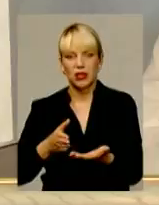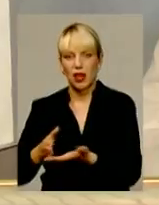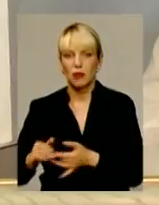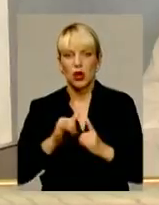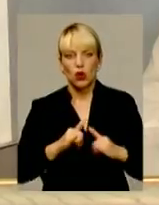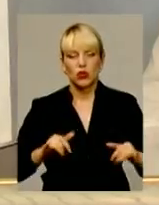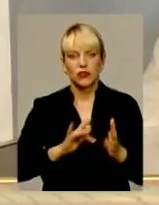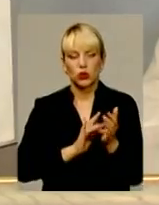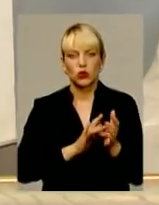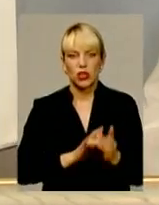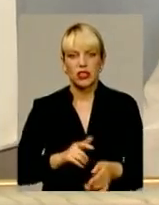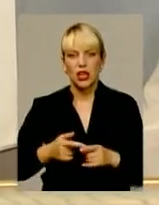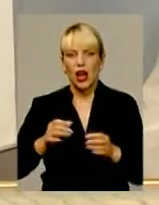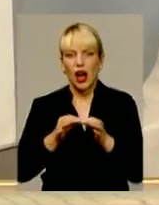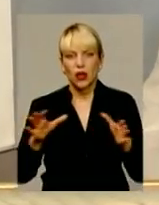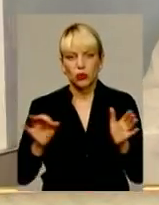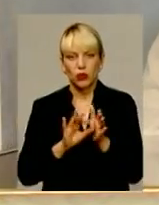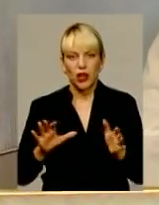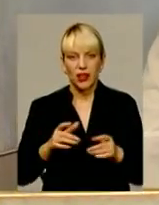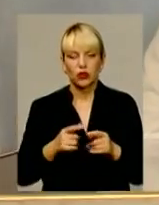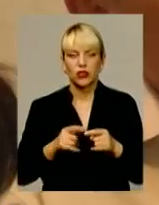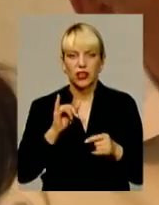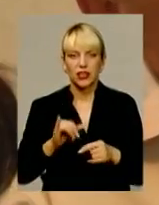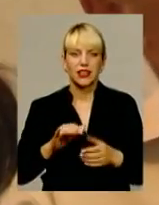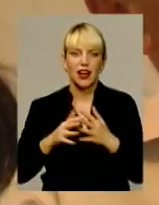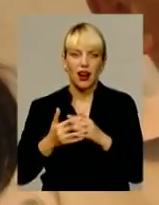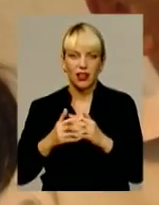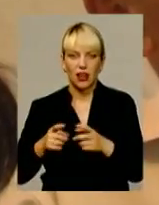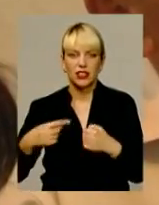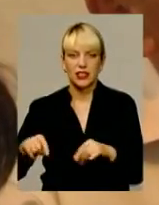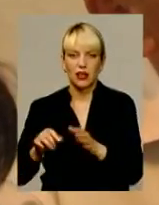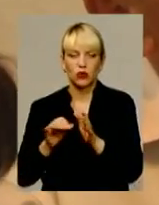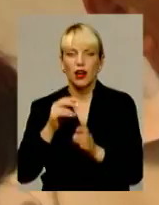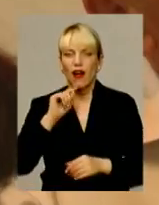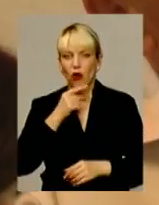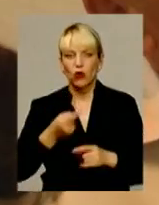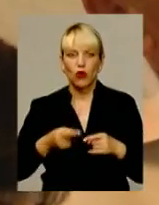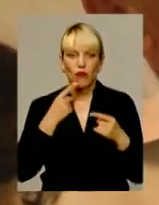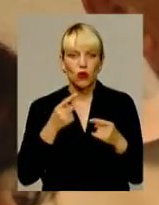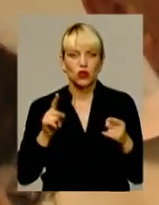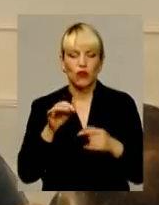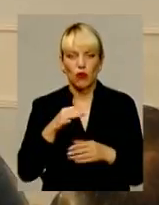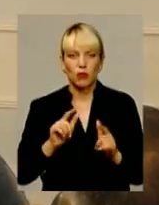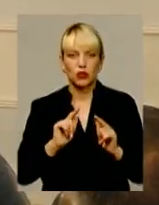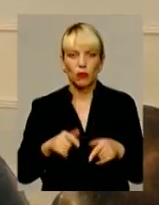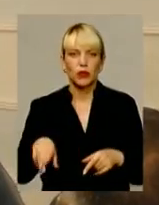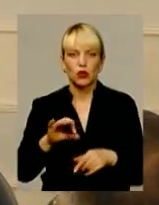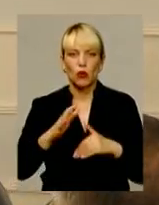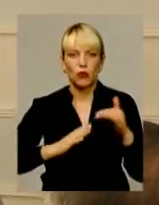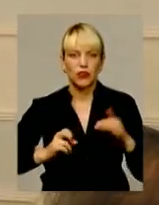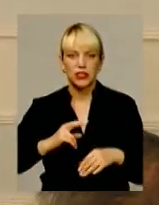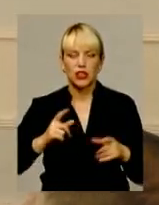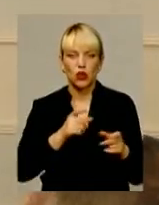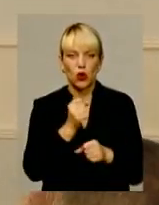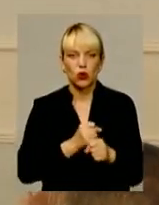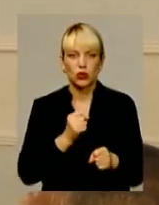– розвиток туризму, атомної електроенергетики та аграрного сектору економіки. Повідомив, що в області вже приступили до професійної розробки